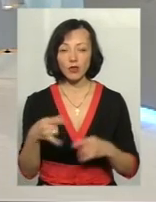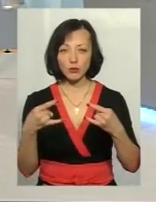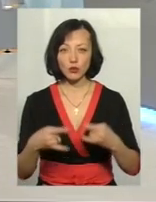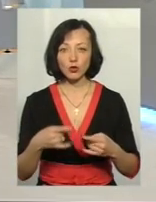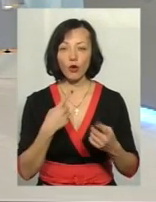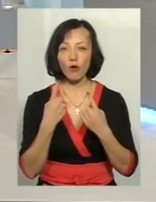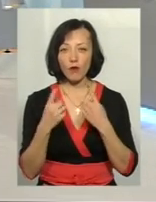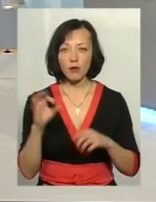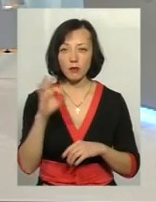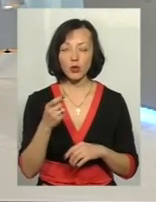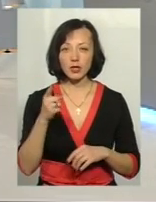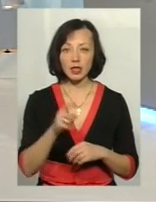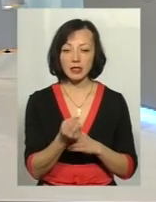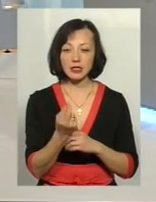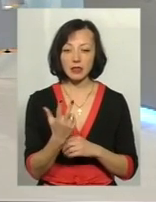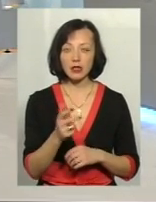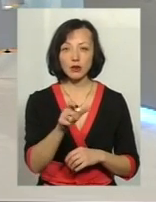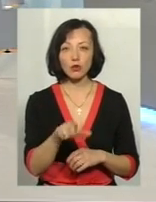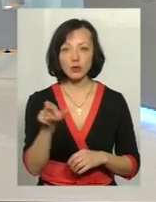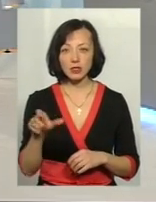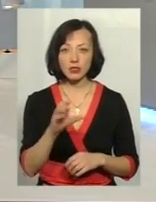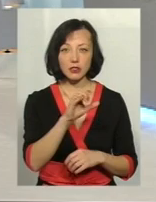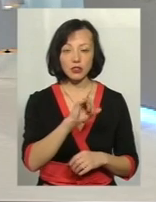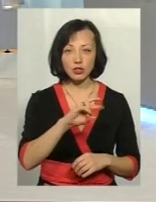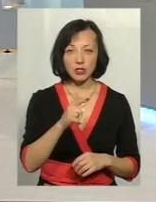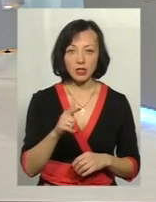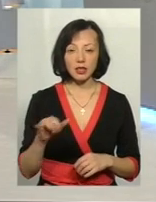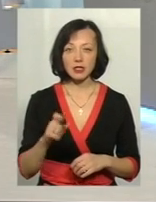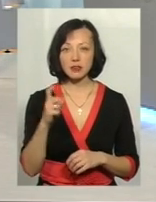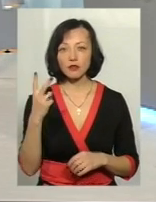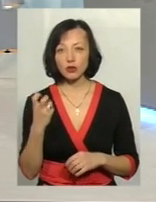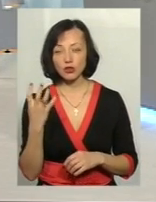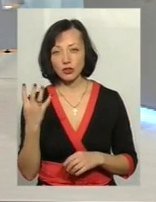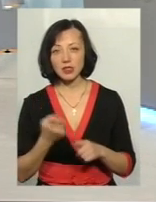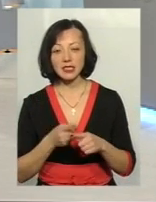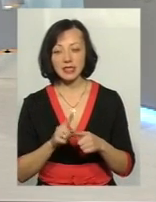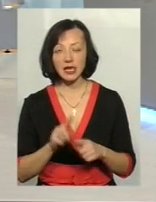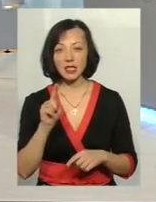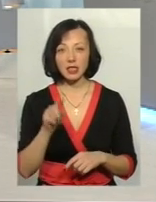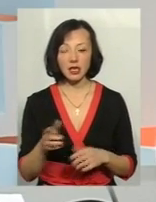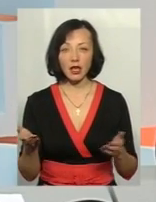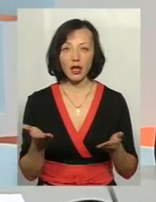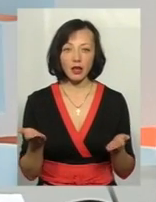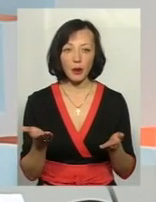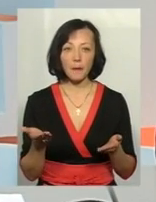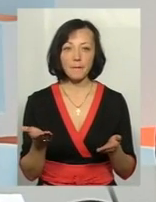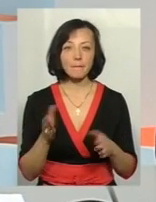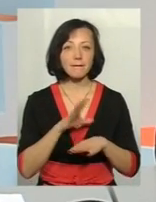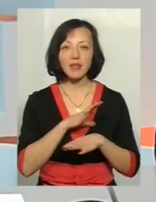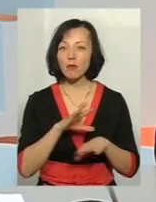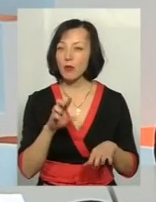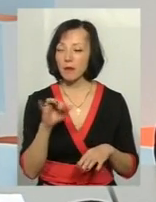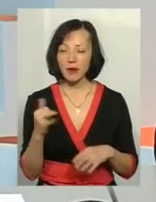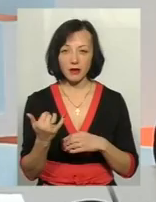говоримо, про те, що 13 осіб за січень місяць із 204, це ті, які не були клієнтами